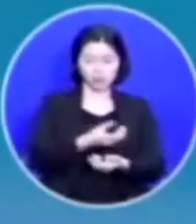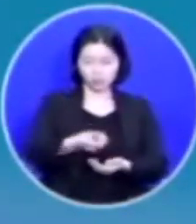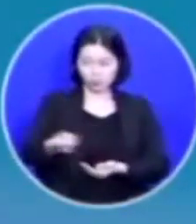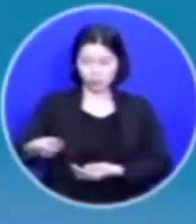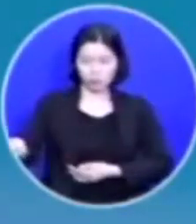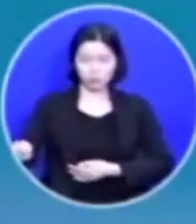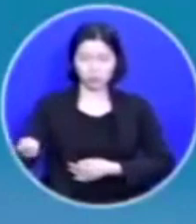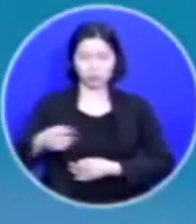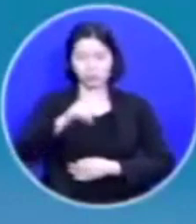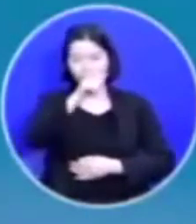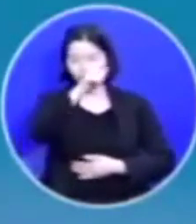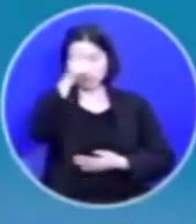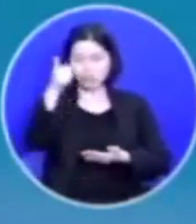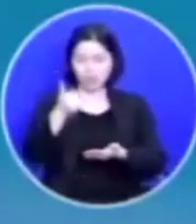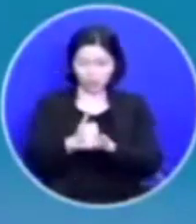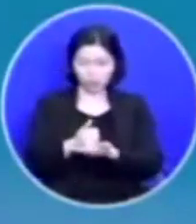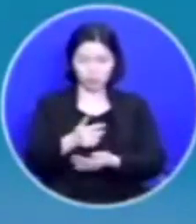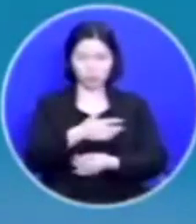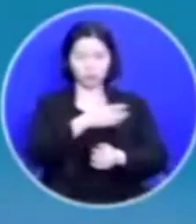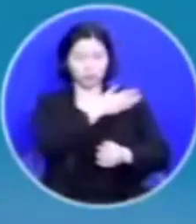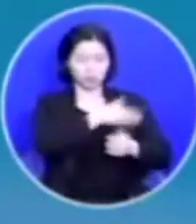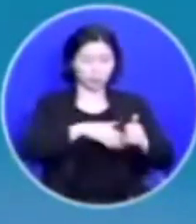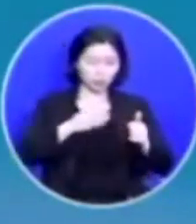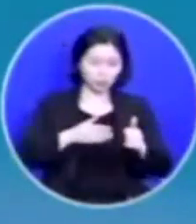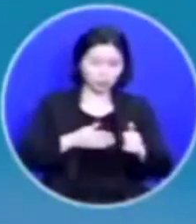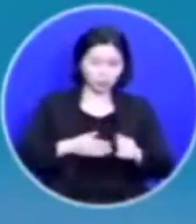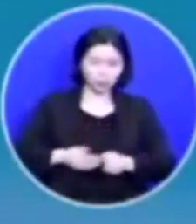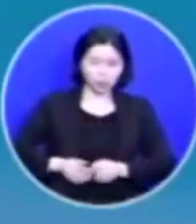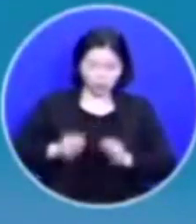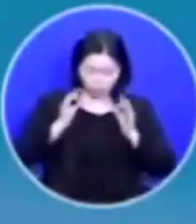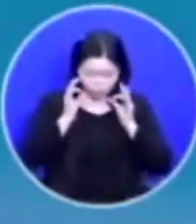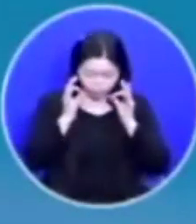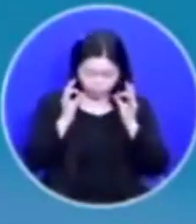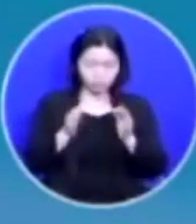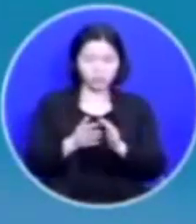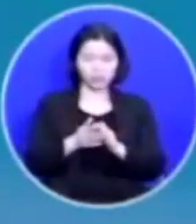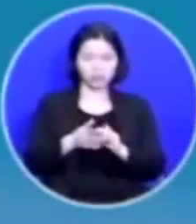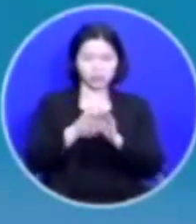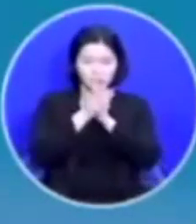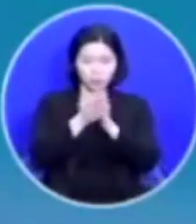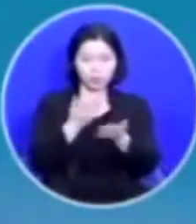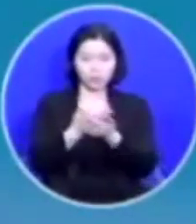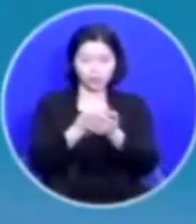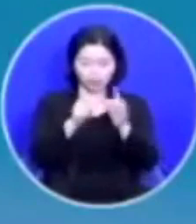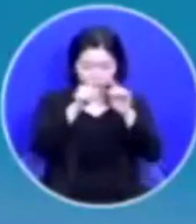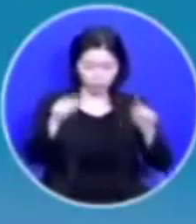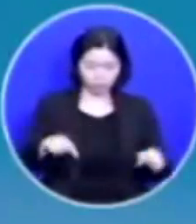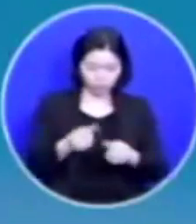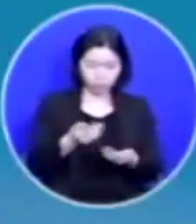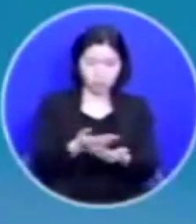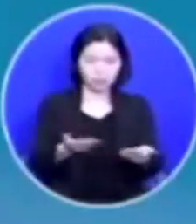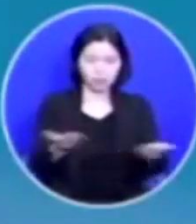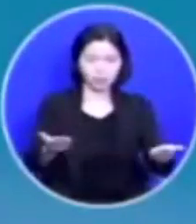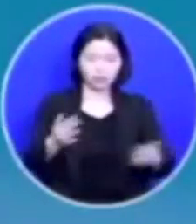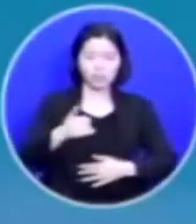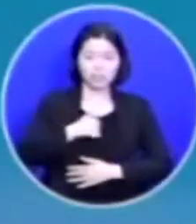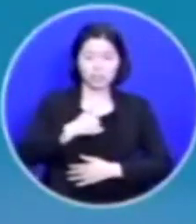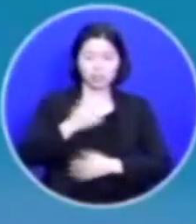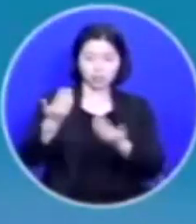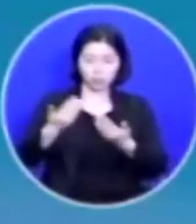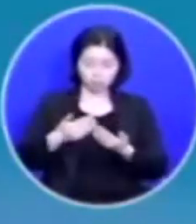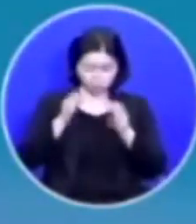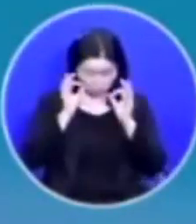장노님에게 권사님에게 부지런히 기도해 달라고 기도 편지를 나눠 주더라고 저에게도 주어서